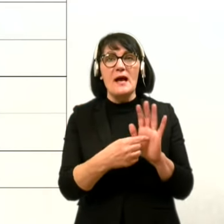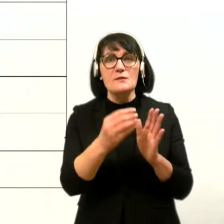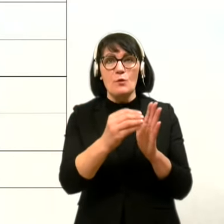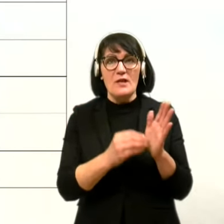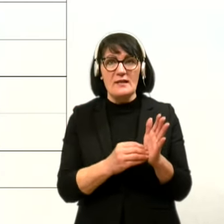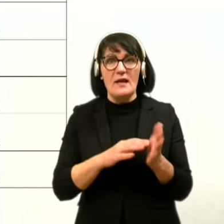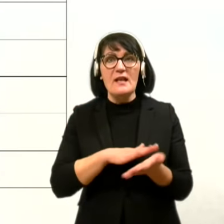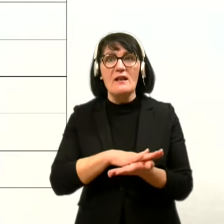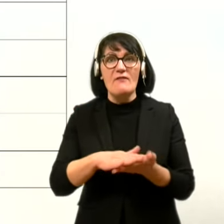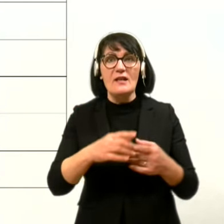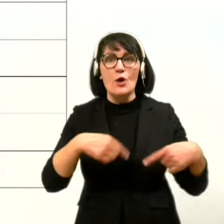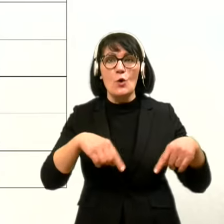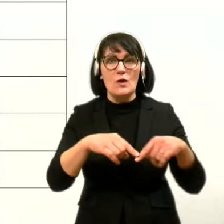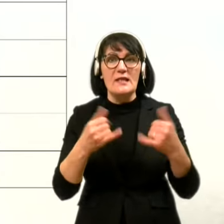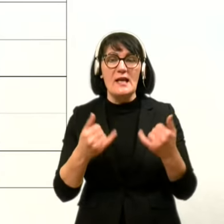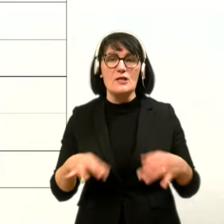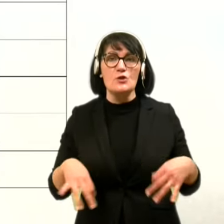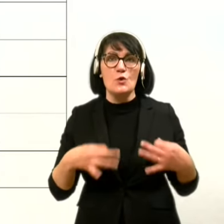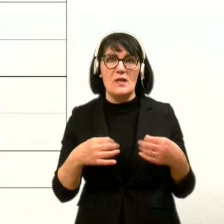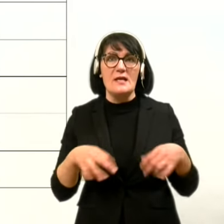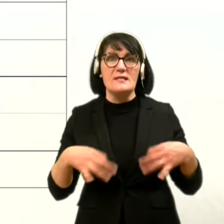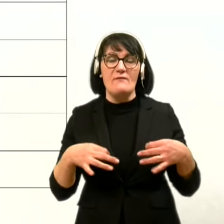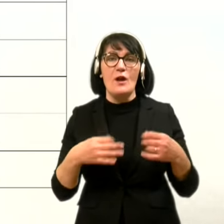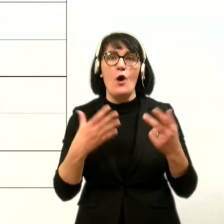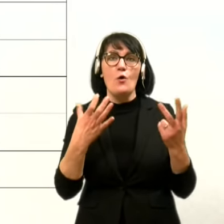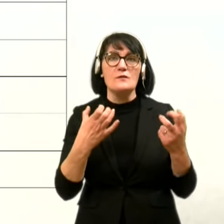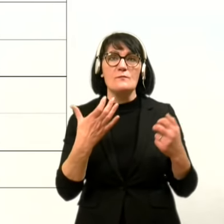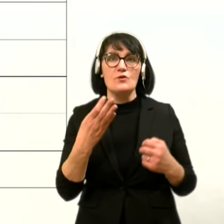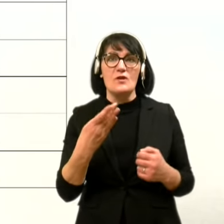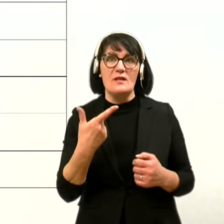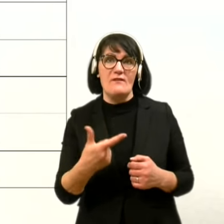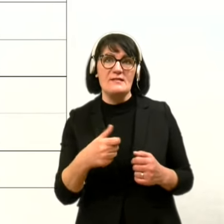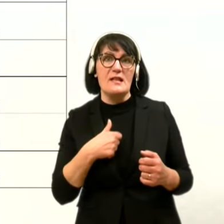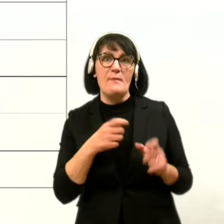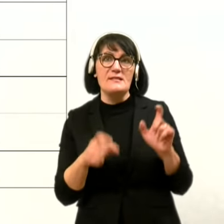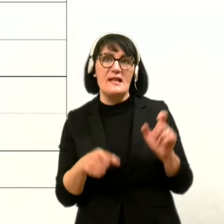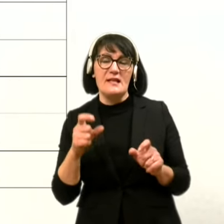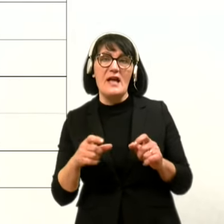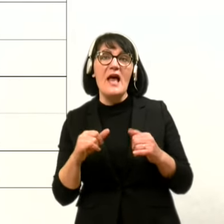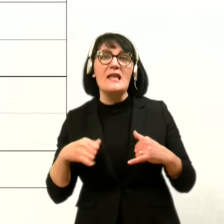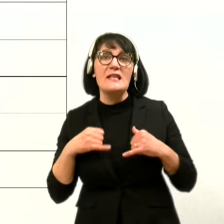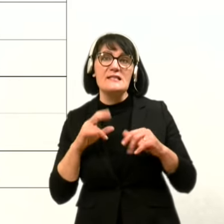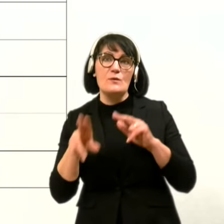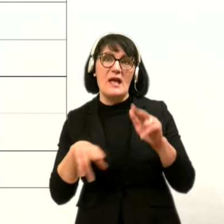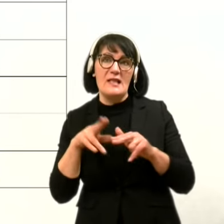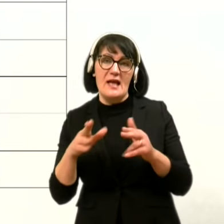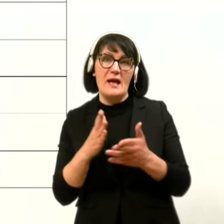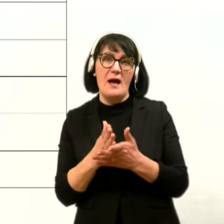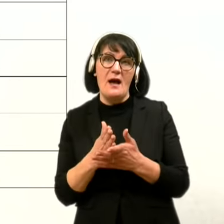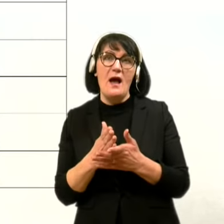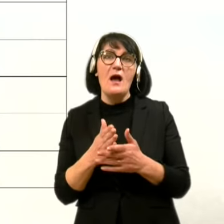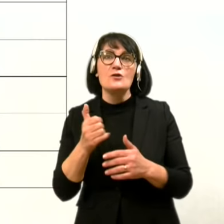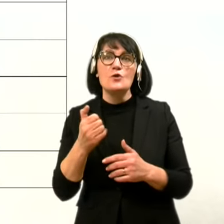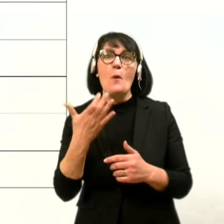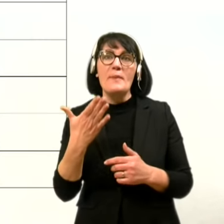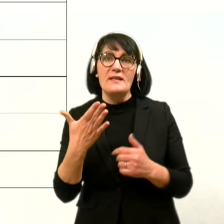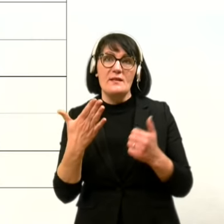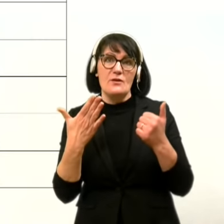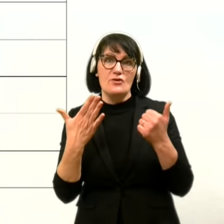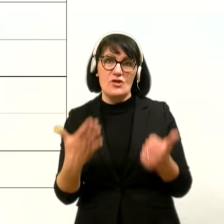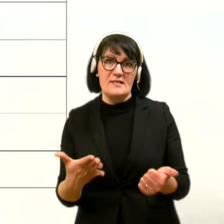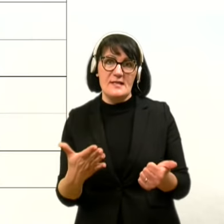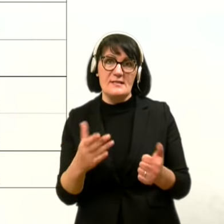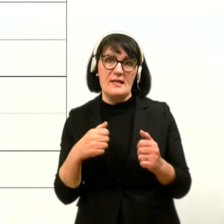odelkih se je danes jutraj zdravilo 824 pacijentov, na intenzivni negi, kot sem že povedala, 165,